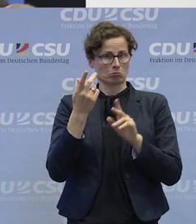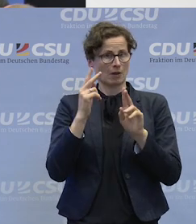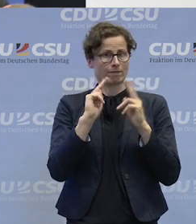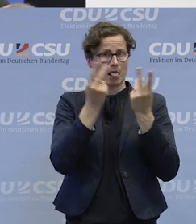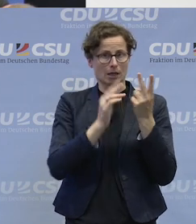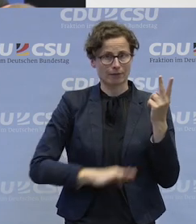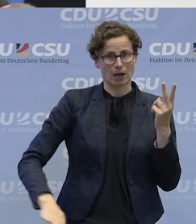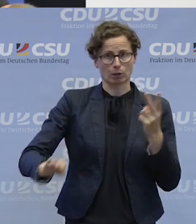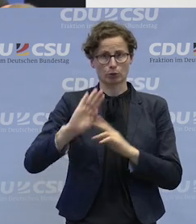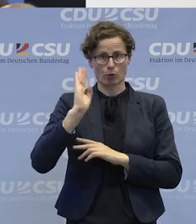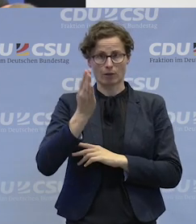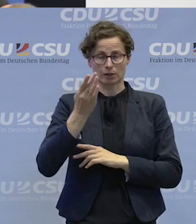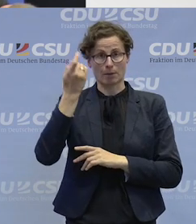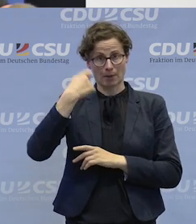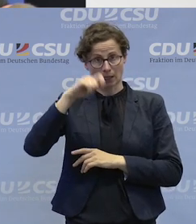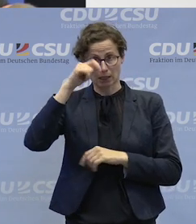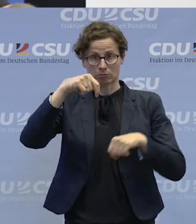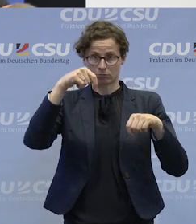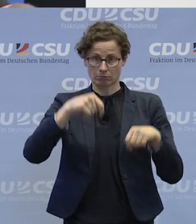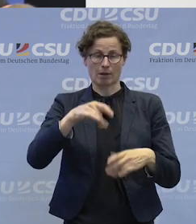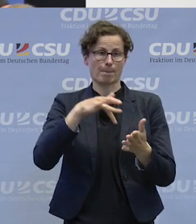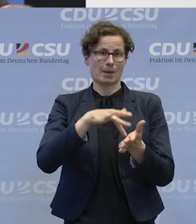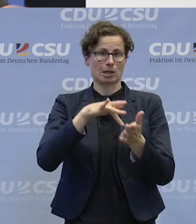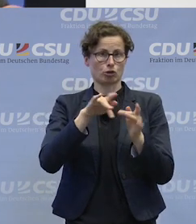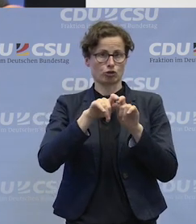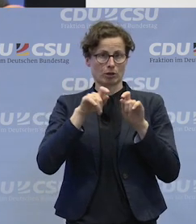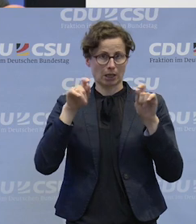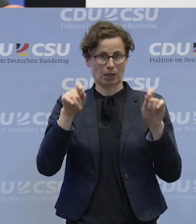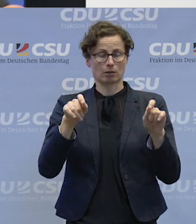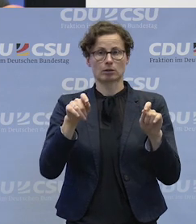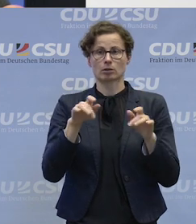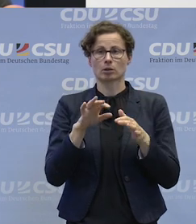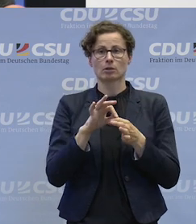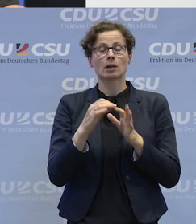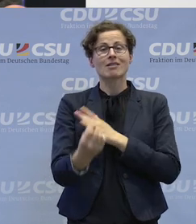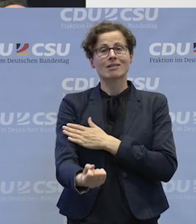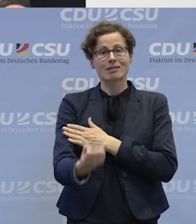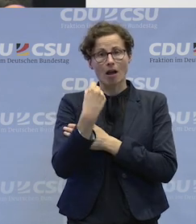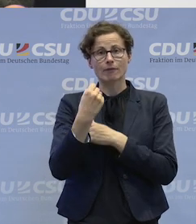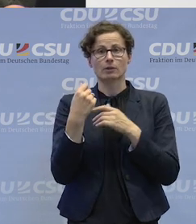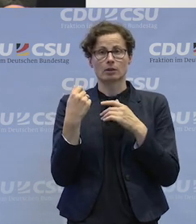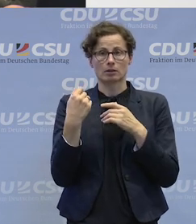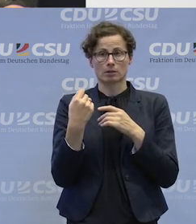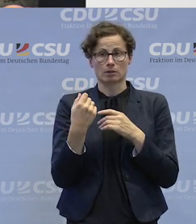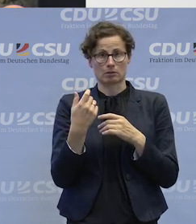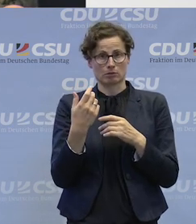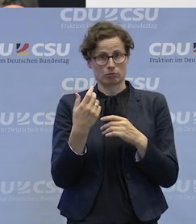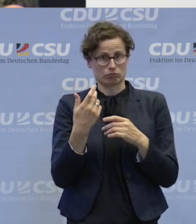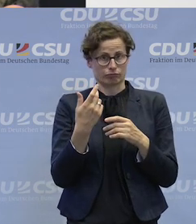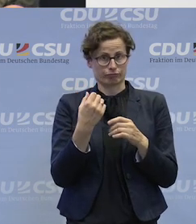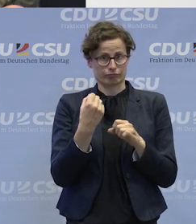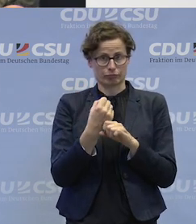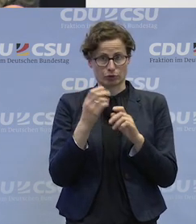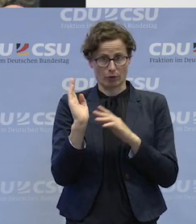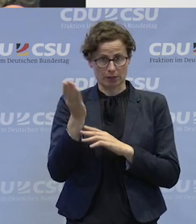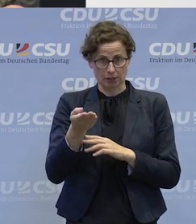hier ein wichtiges Mittelstandesunternehmen, was im Kraftwerksservice aktiv ist. Das ist der erste